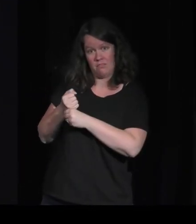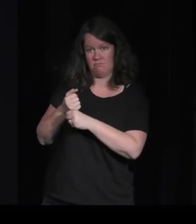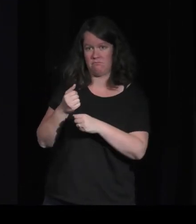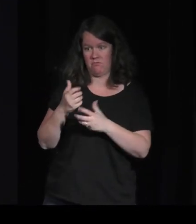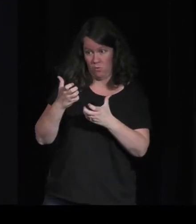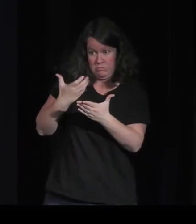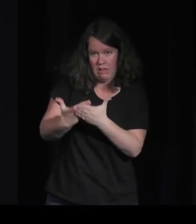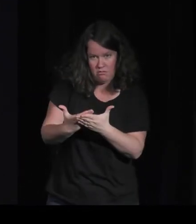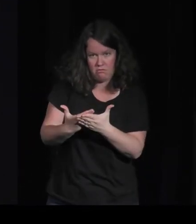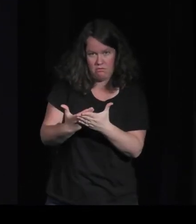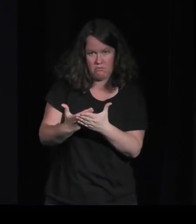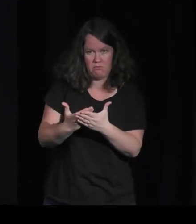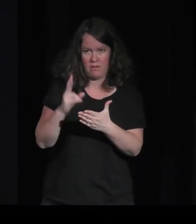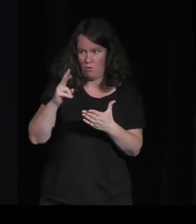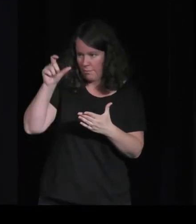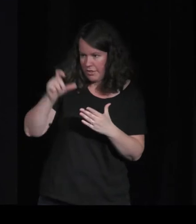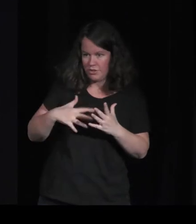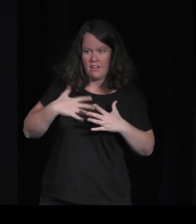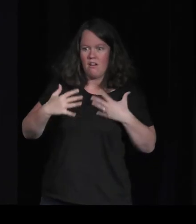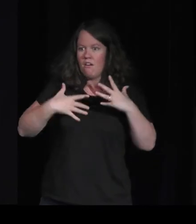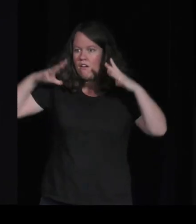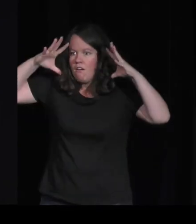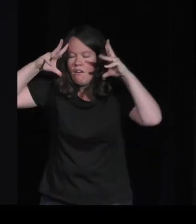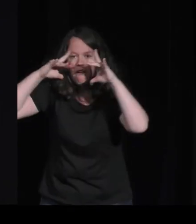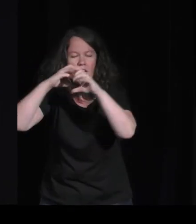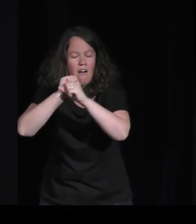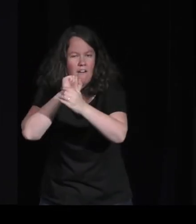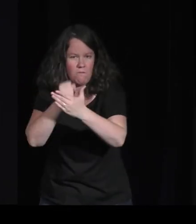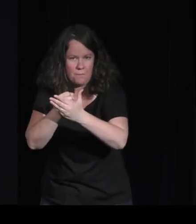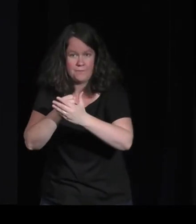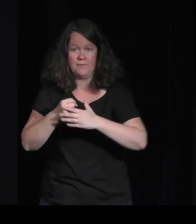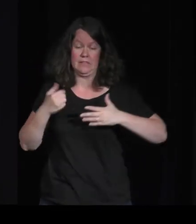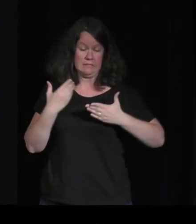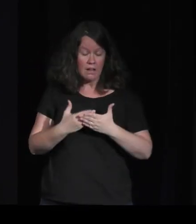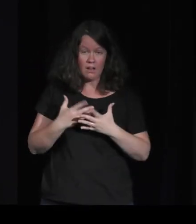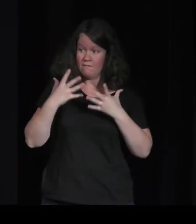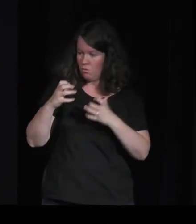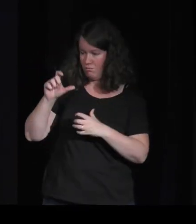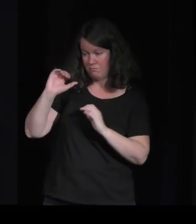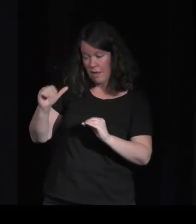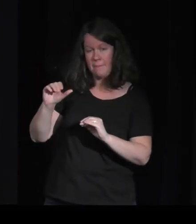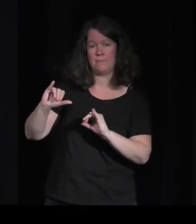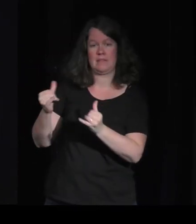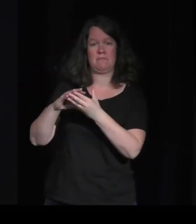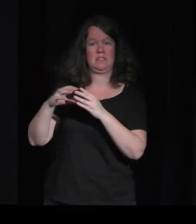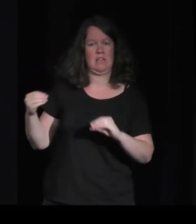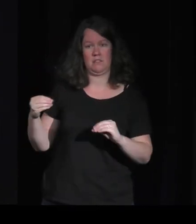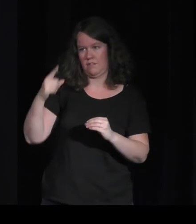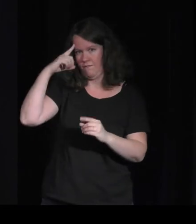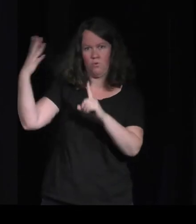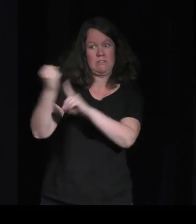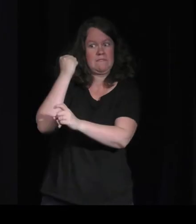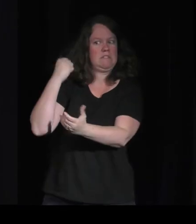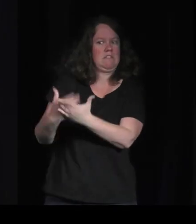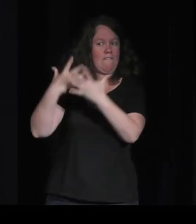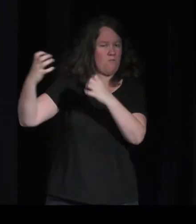où on est complètement absorbé. Et en fait, c devenu à un moment le graal dans les bouquins de game design ou dans les formations. J'ai une collègue qui a travaillé sur, Vincent